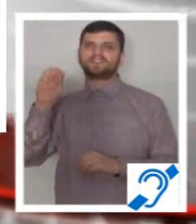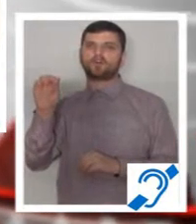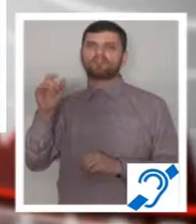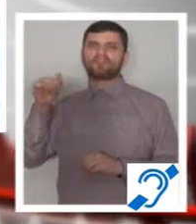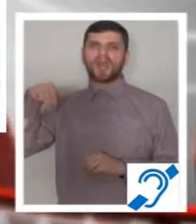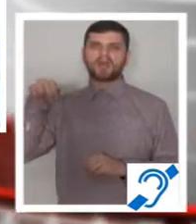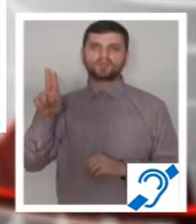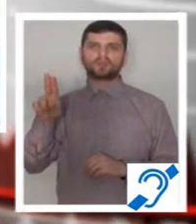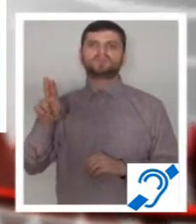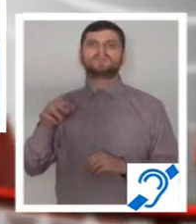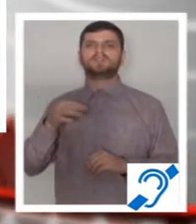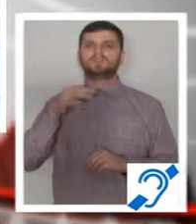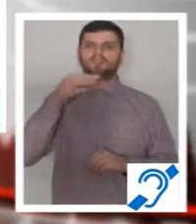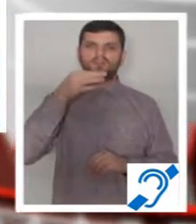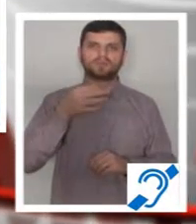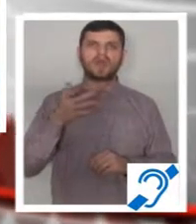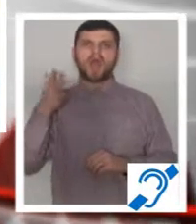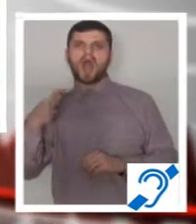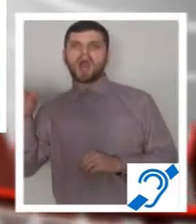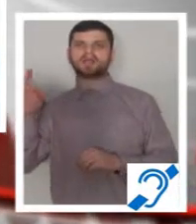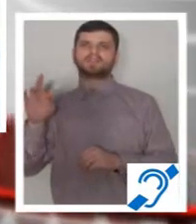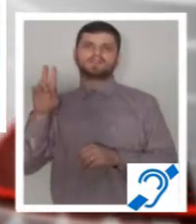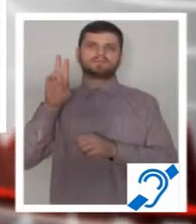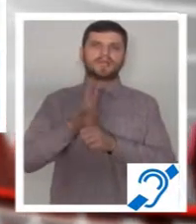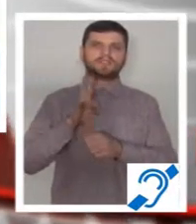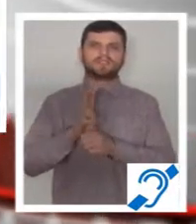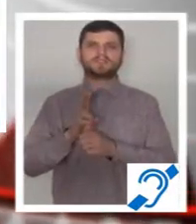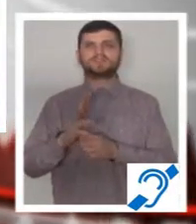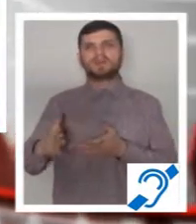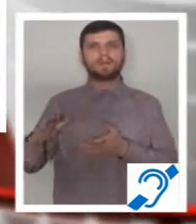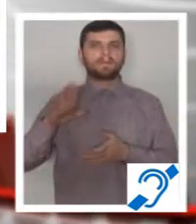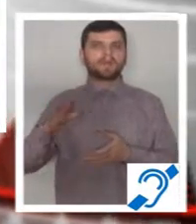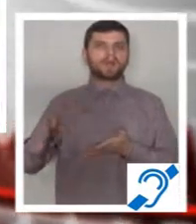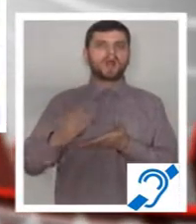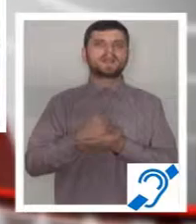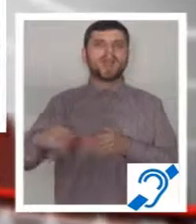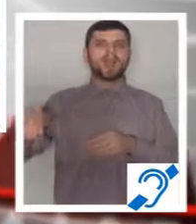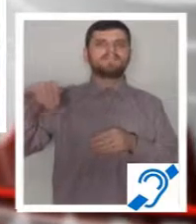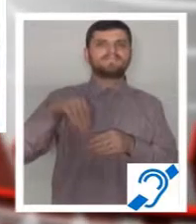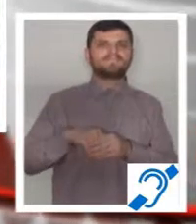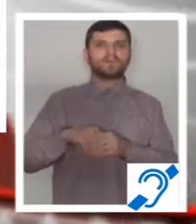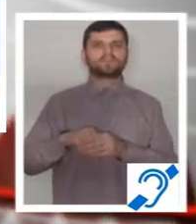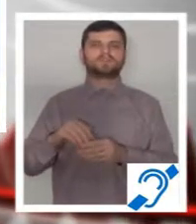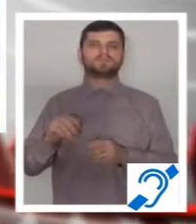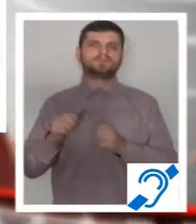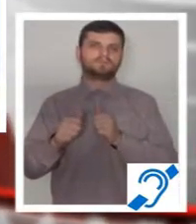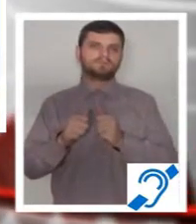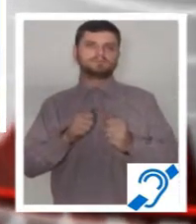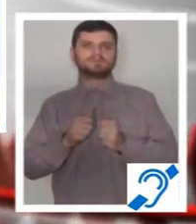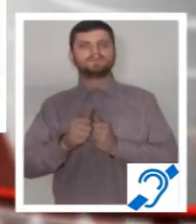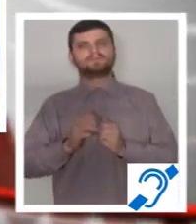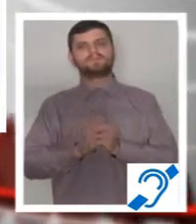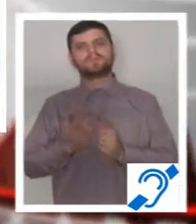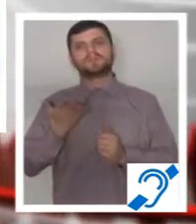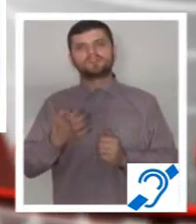decât să ia din voturile socialdemocraților. Rămâne de văzut acum care va fi candidatul PSD la primăria Pitești și ce are de gând să